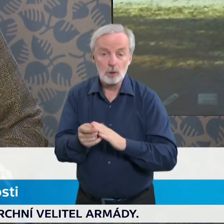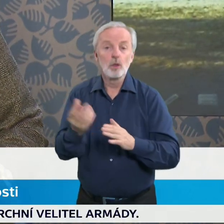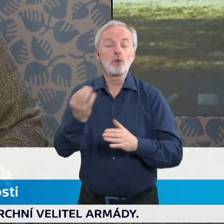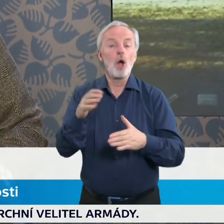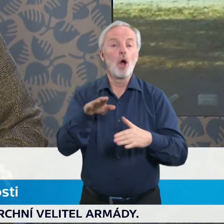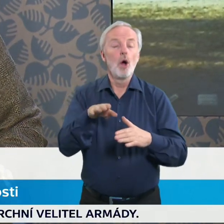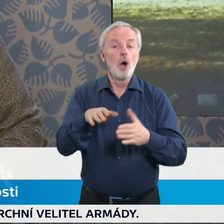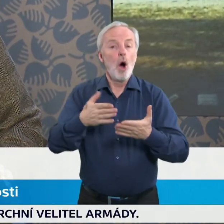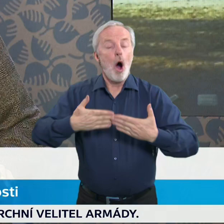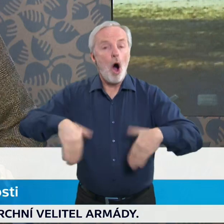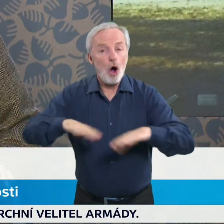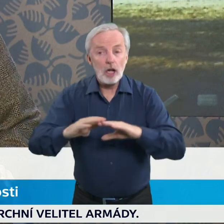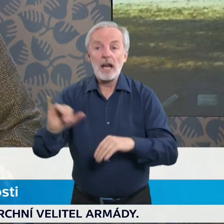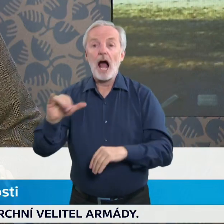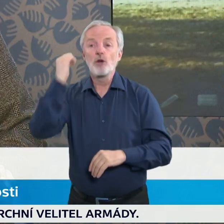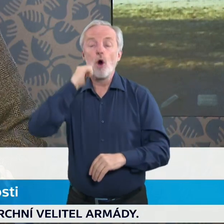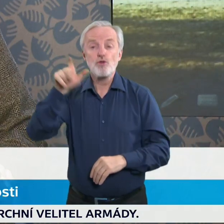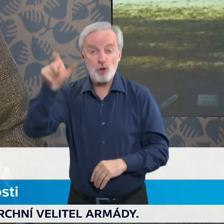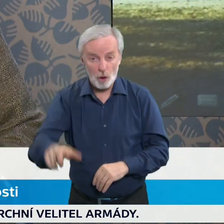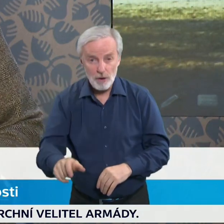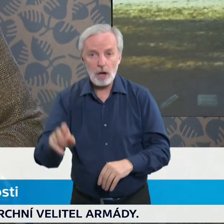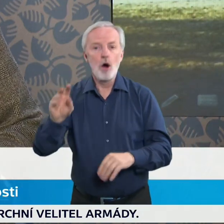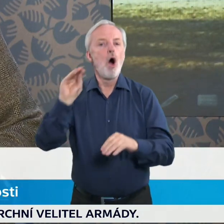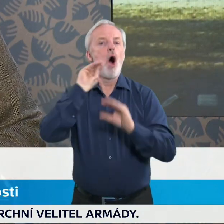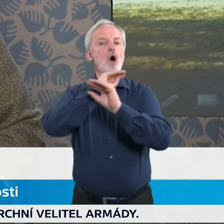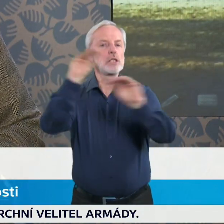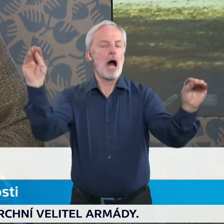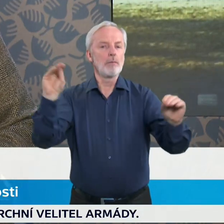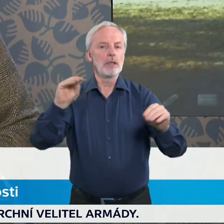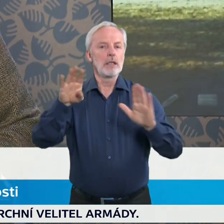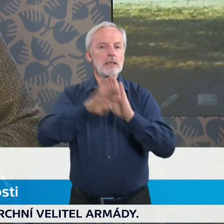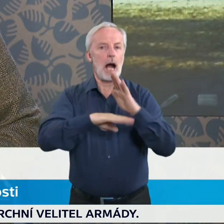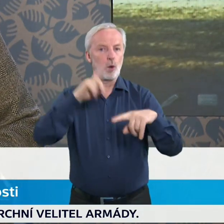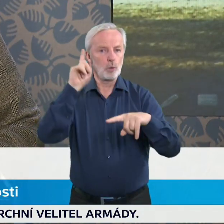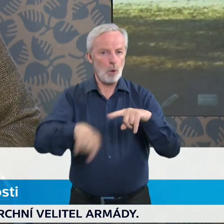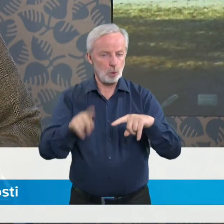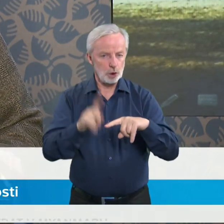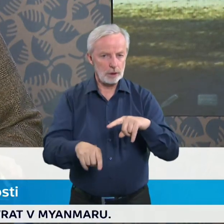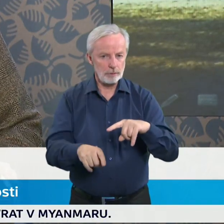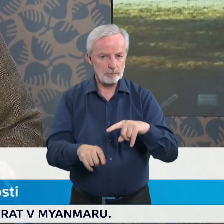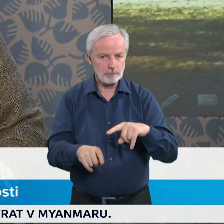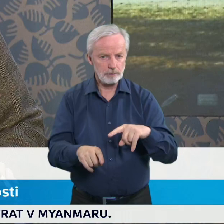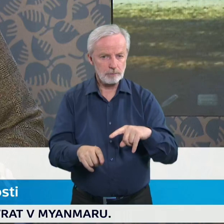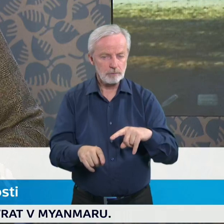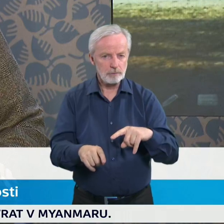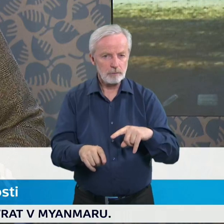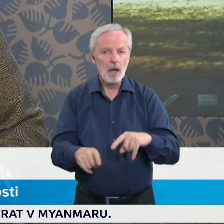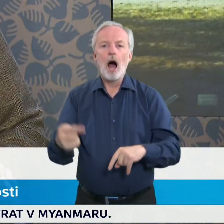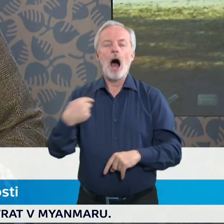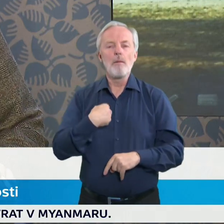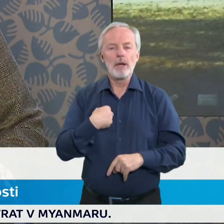doprovodného změnového zákona, takže dva vedle sebe. Jsme vlastně první